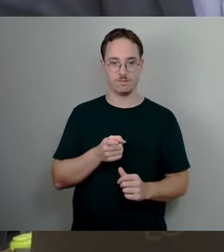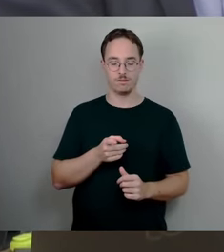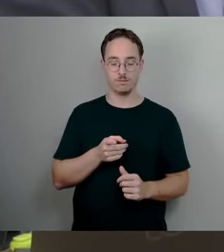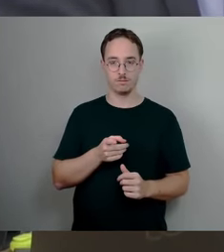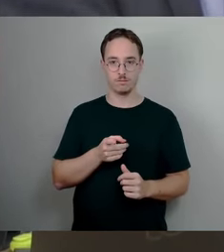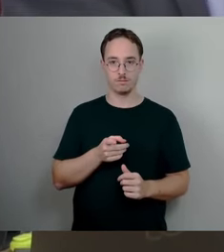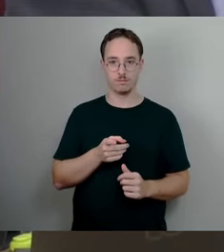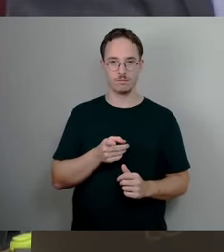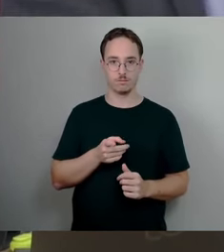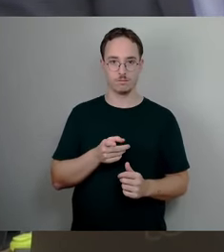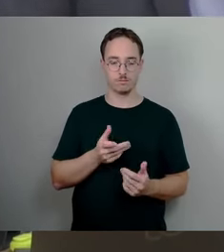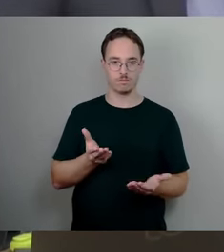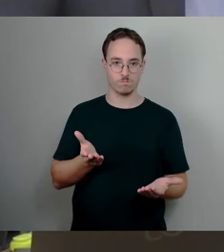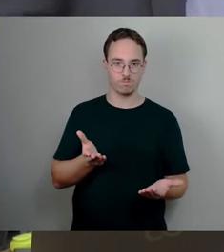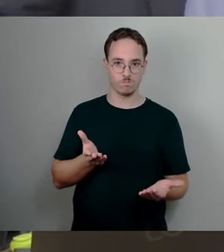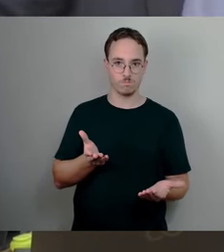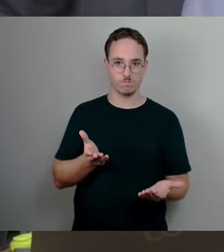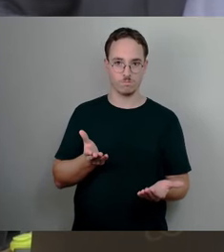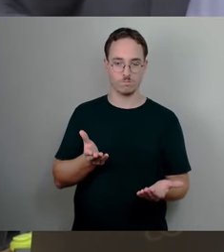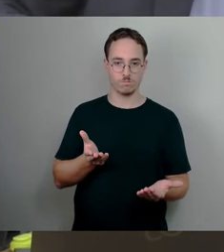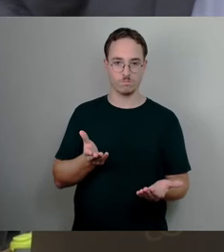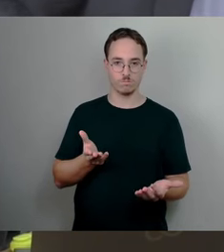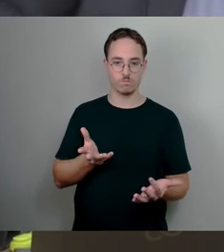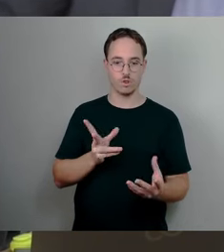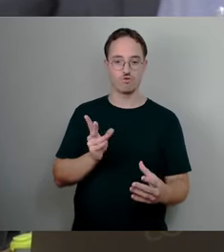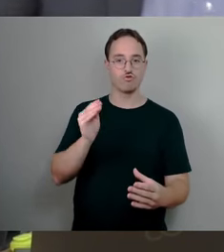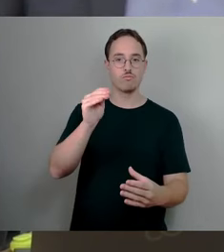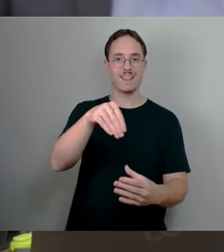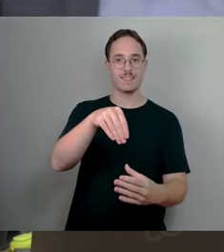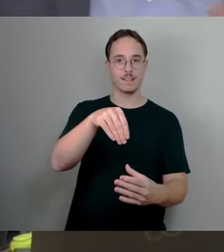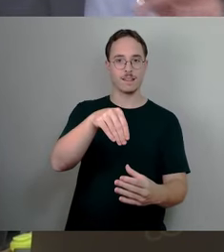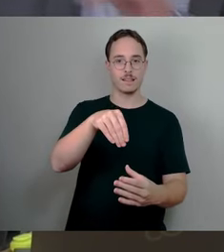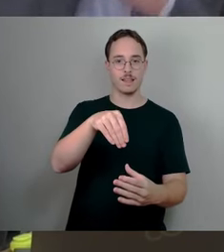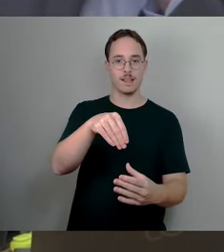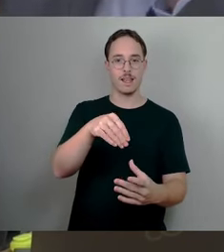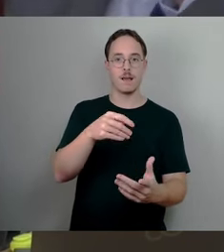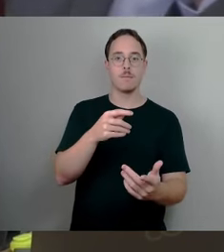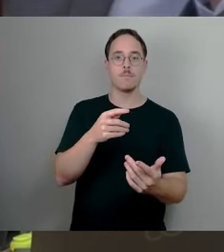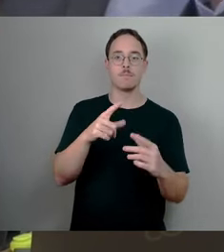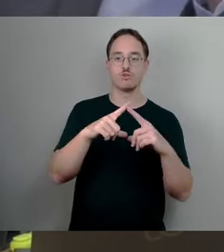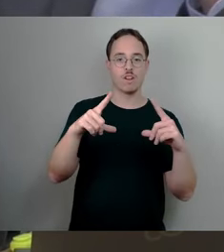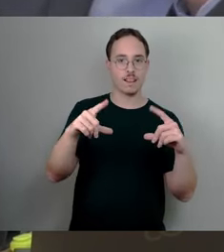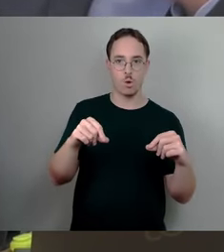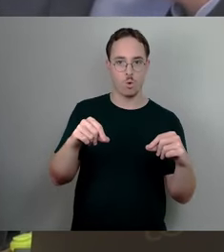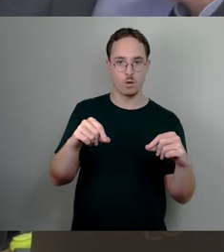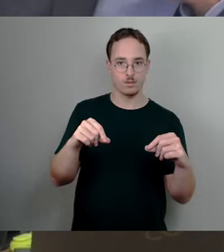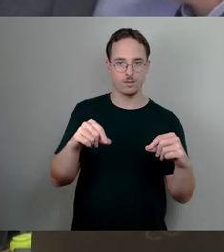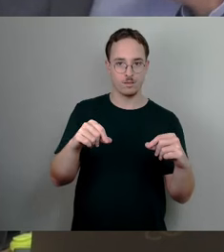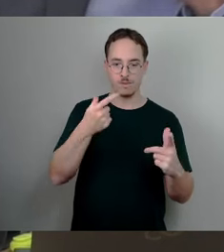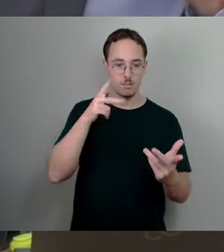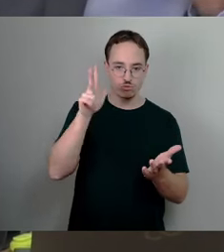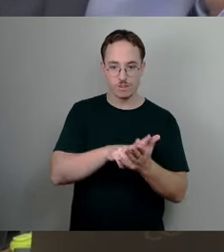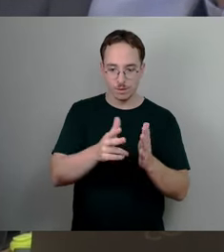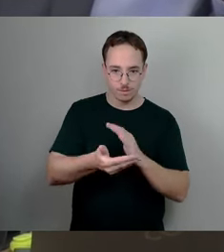ist die Erteilung von Spendenbescheinigungen nicht möglich. Das würde eine Gemeinnützigkeit